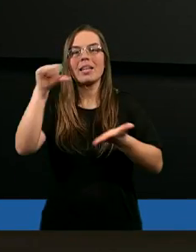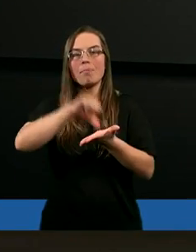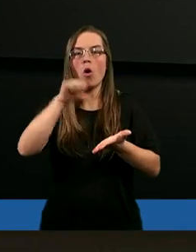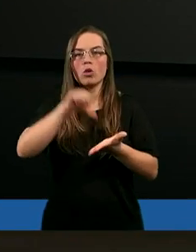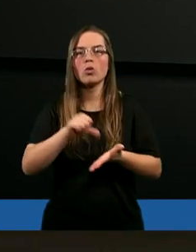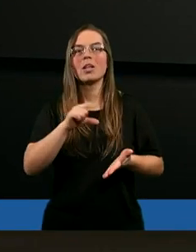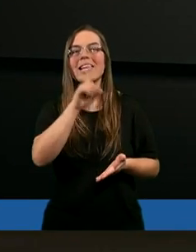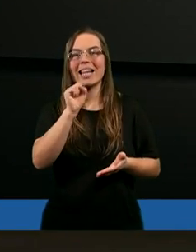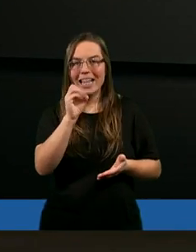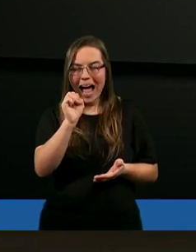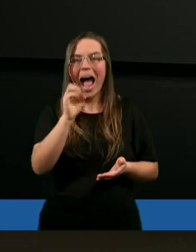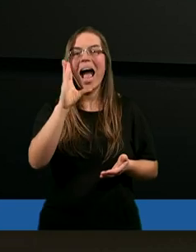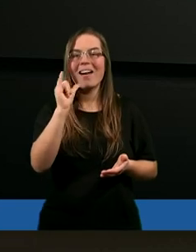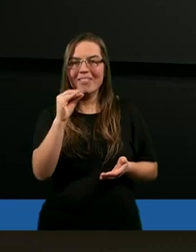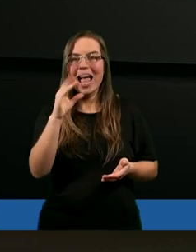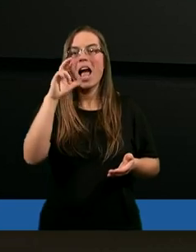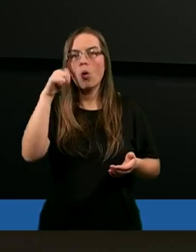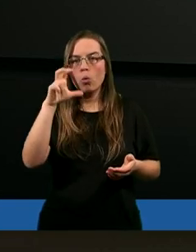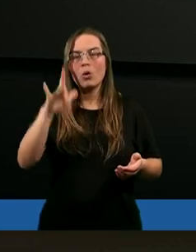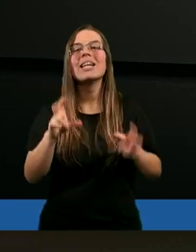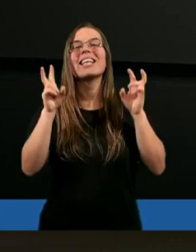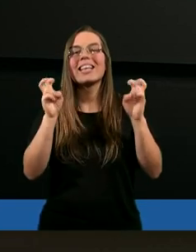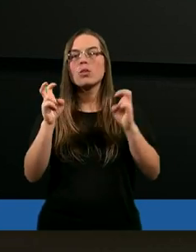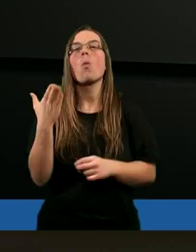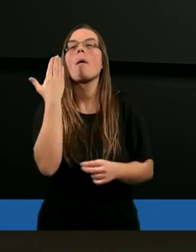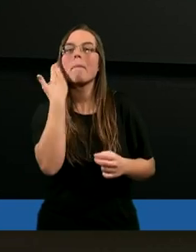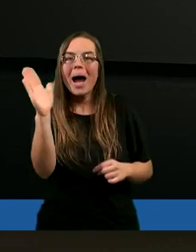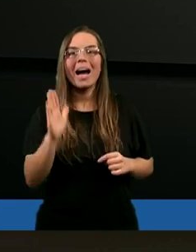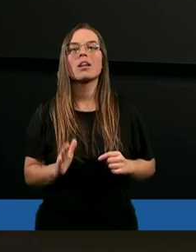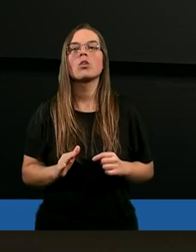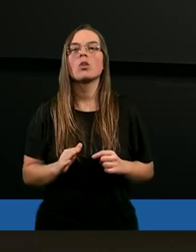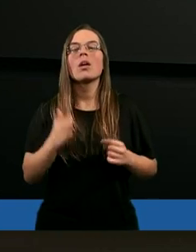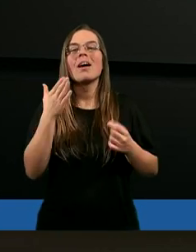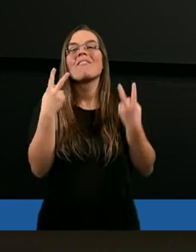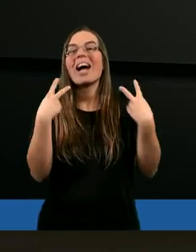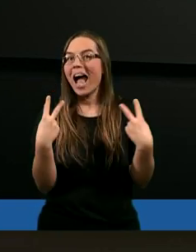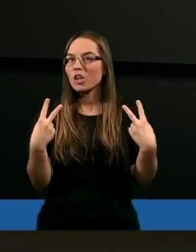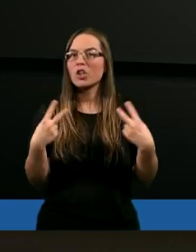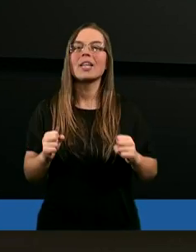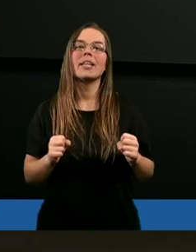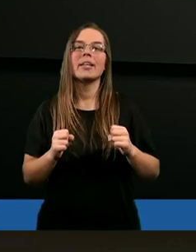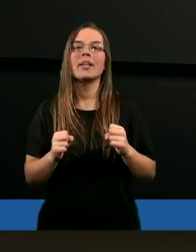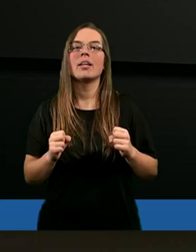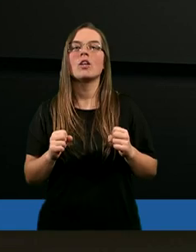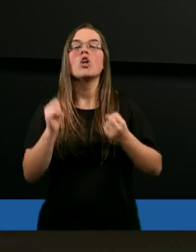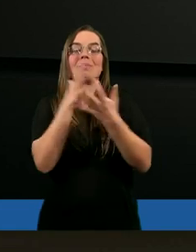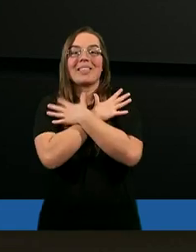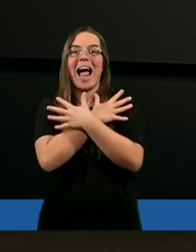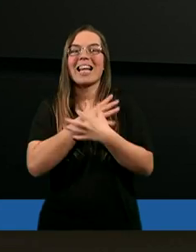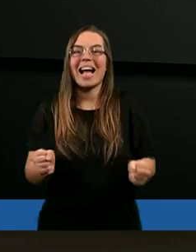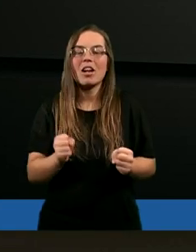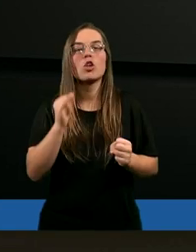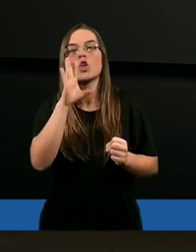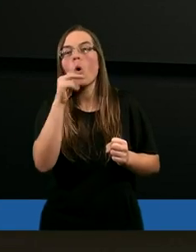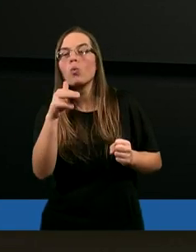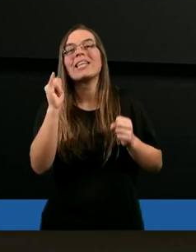Spośród zawieruchy. Tytuł bardzo barwny, frapujący i